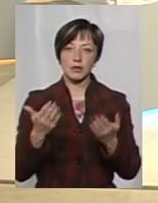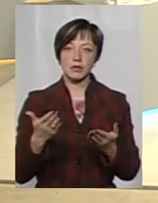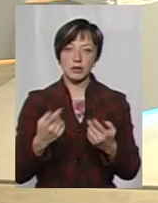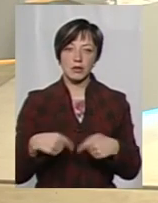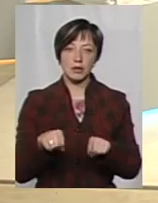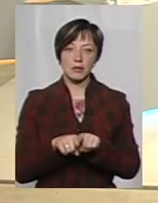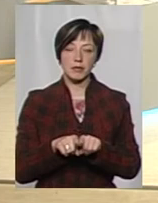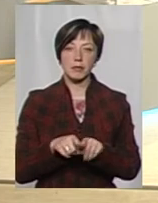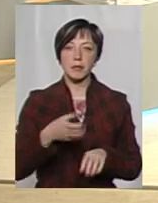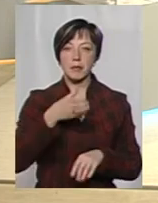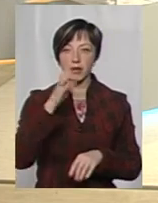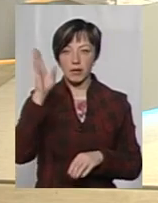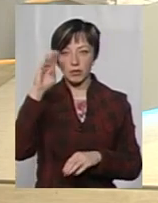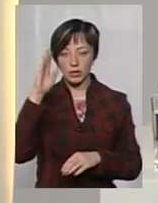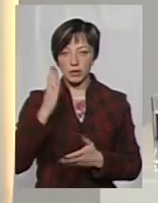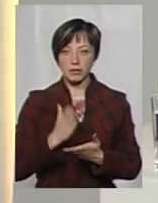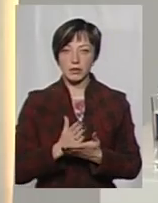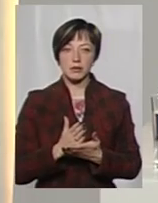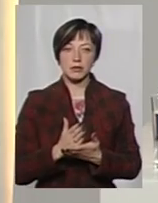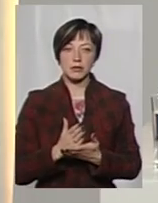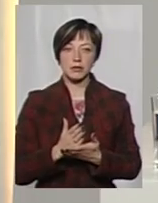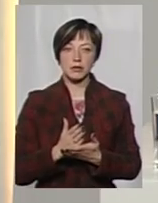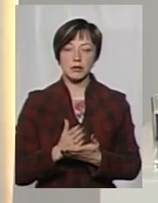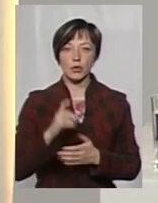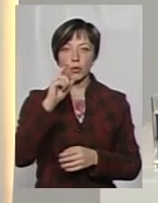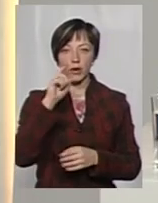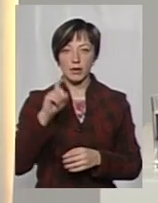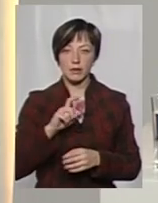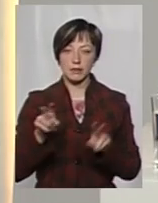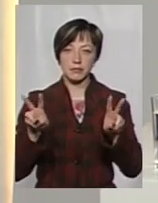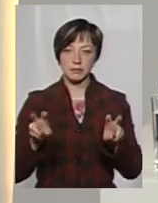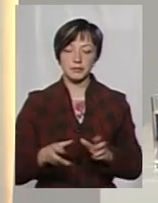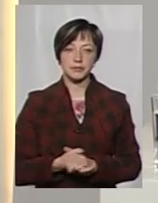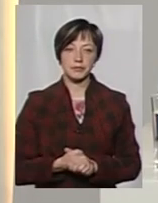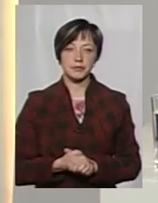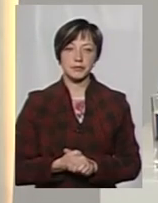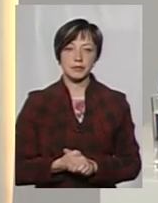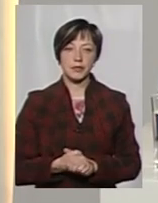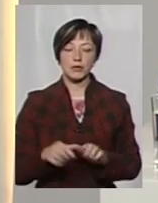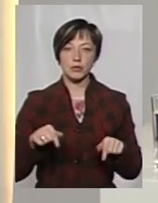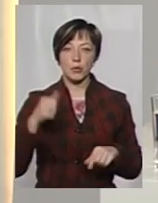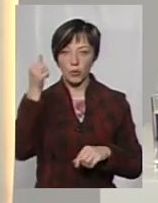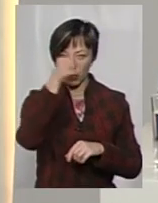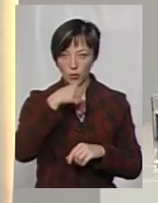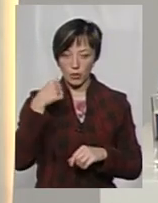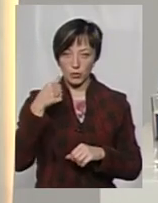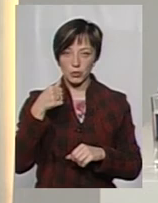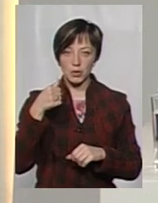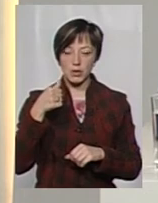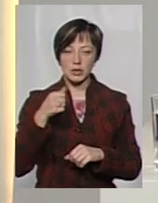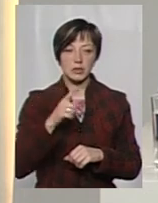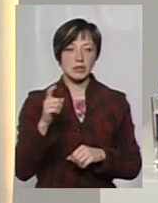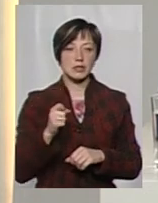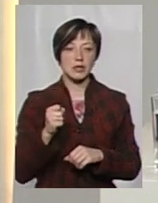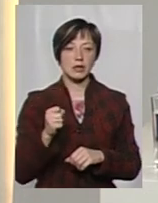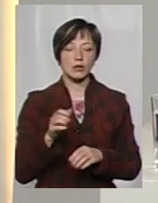Питна вода в Хмельниччині і Питна вода в Україні. Безпосередньо цього року, за